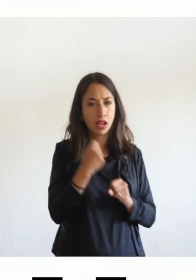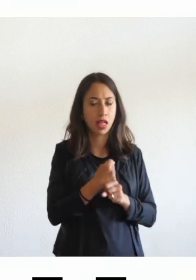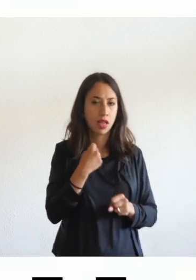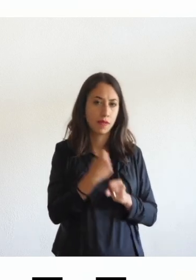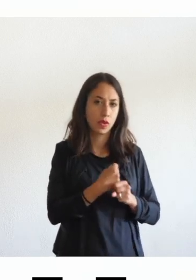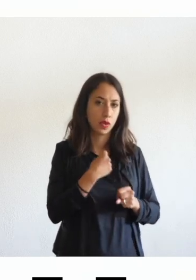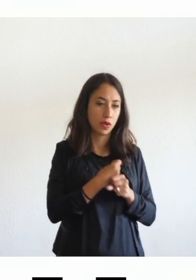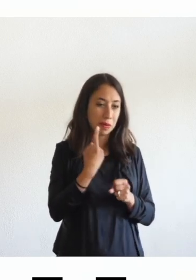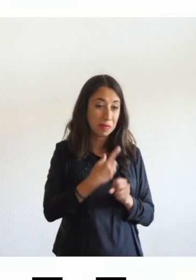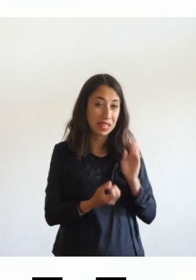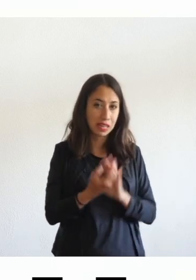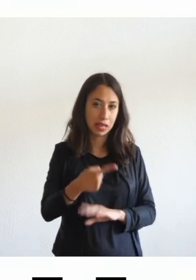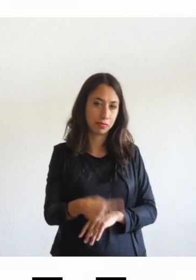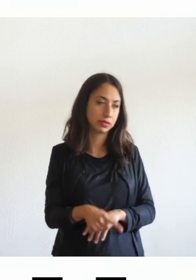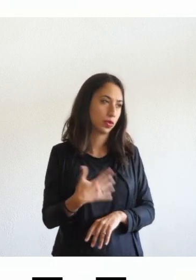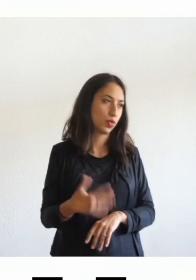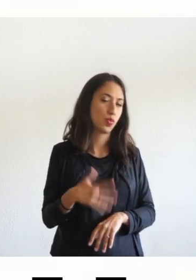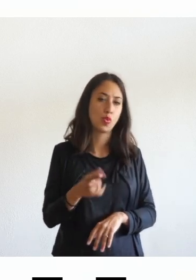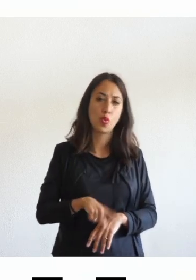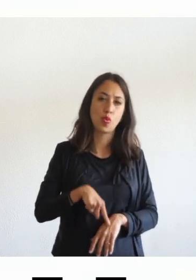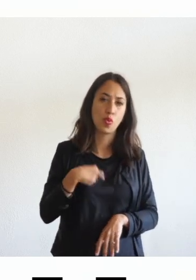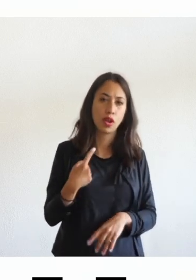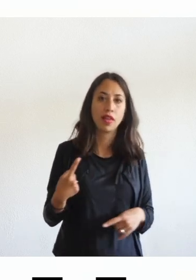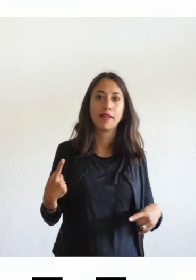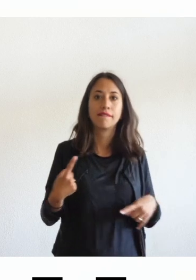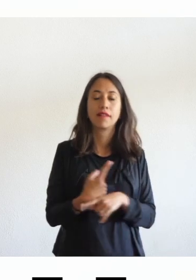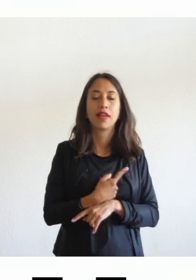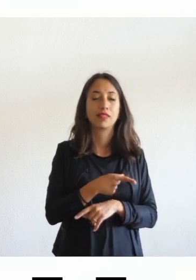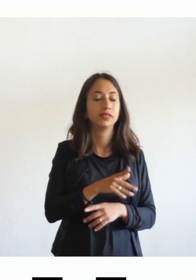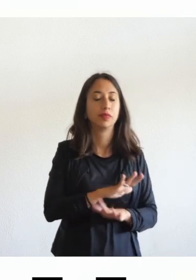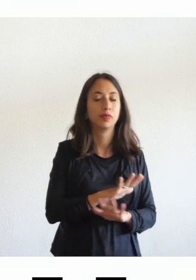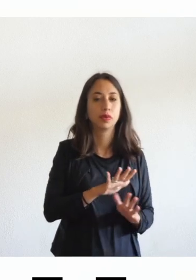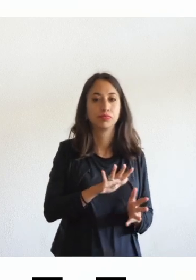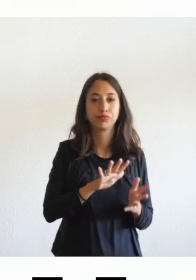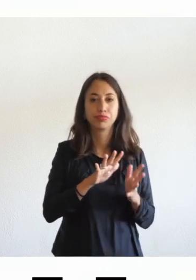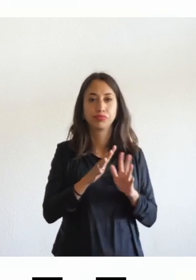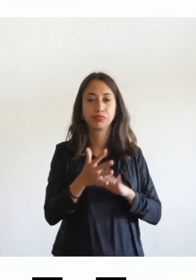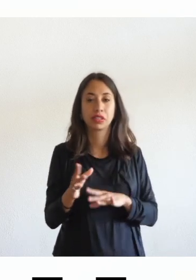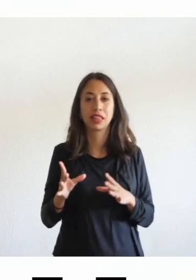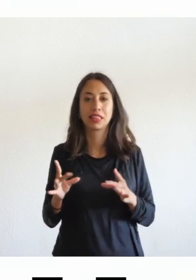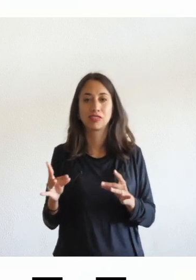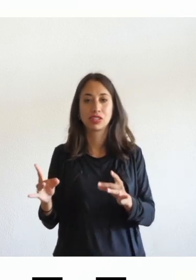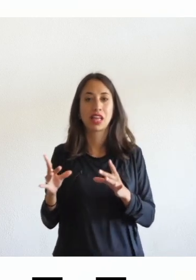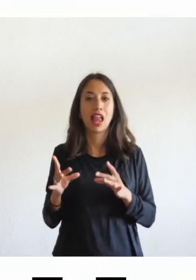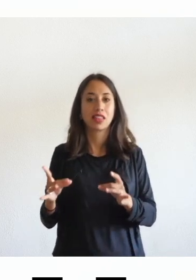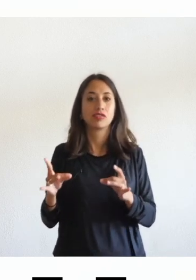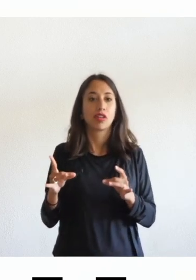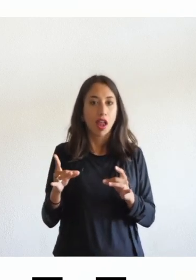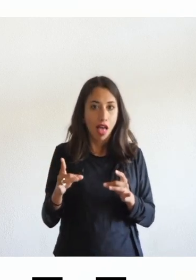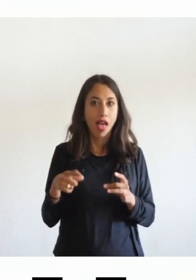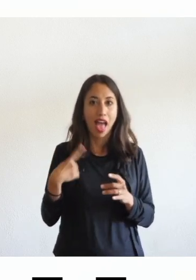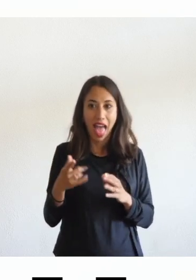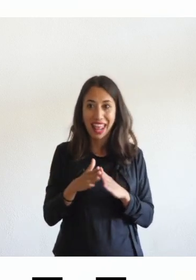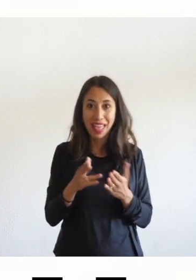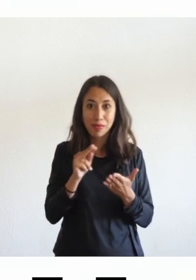per la loro produzione invece con l'arrivo appunto della digitalizzazione anche negli strumenti